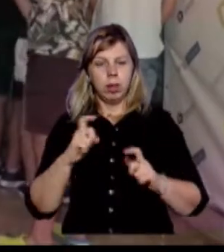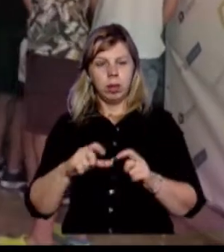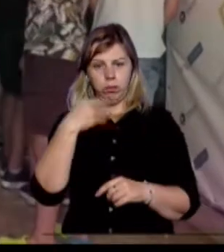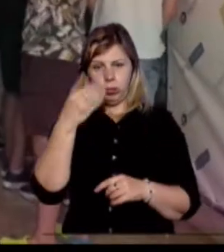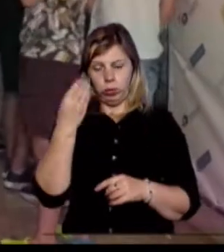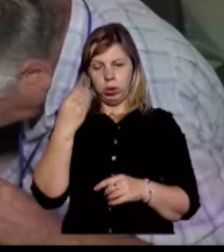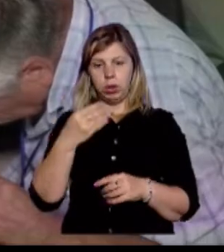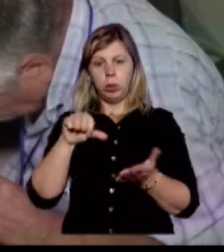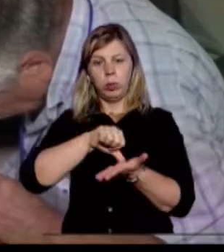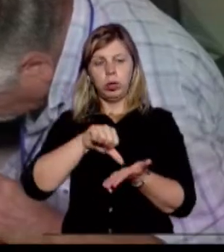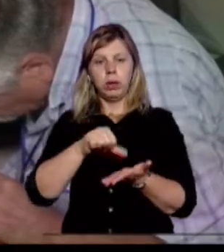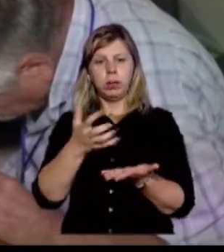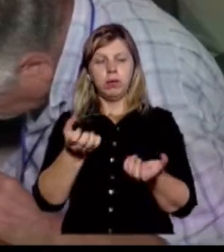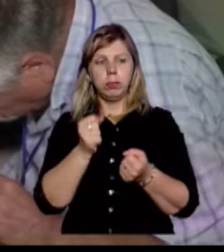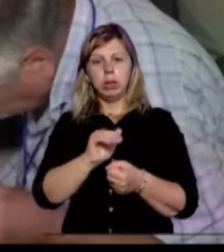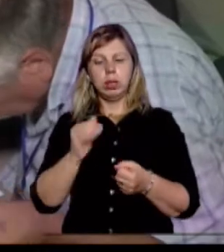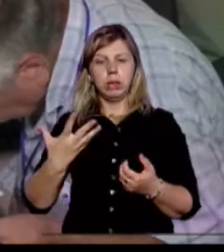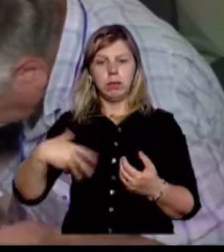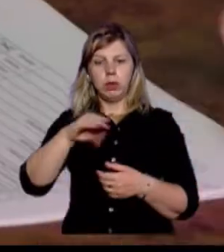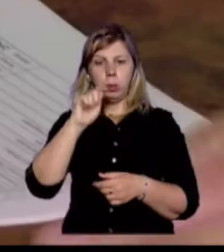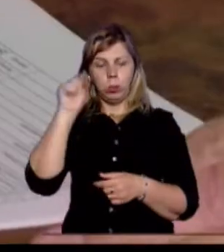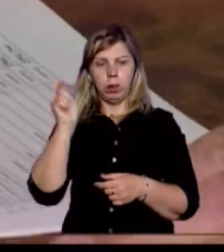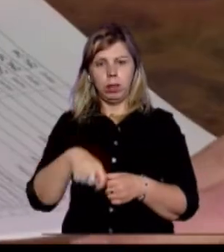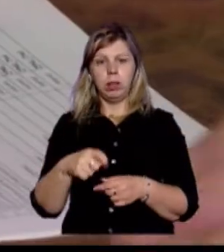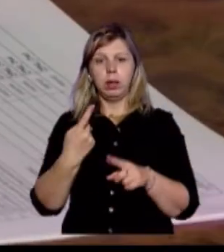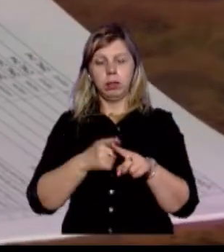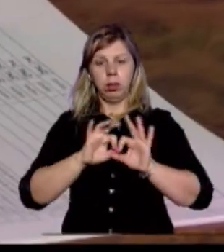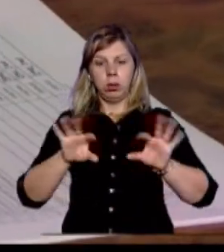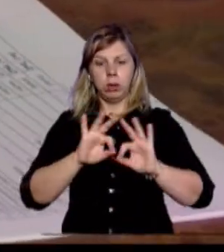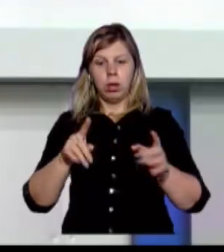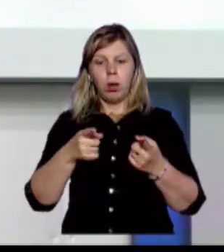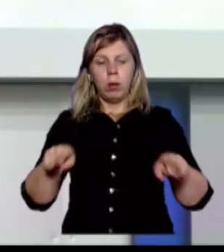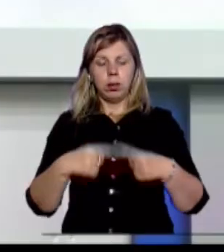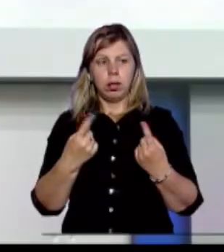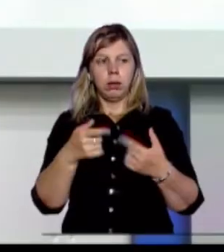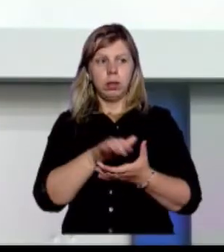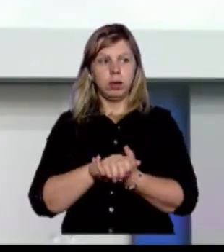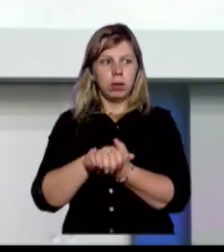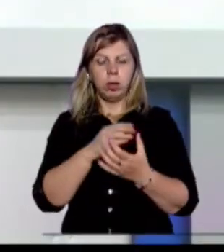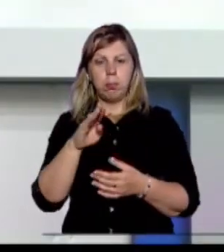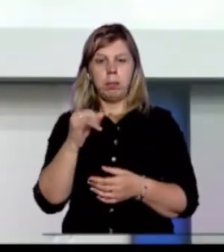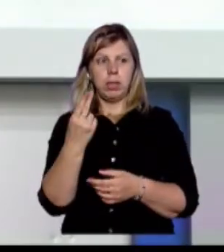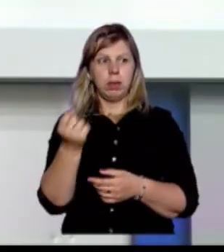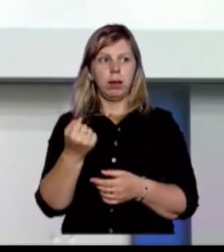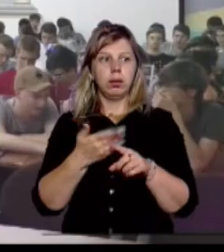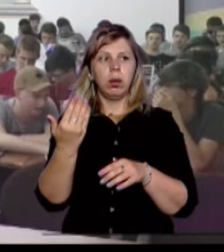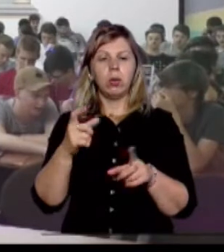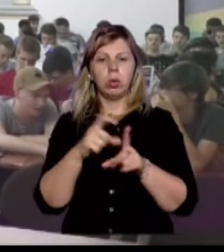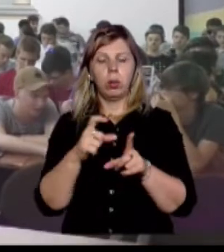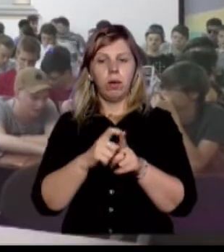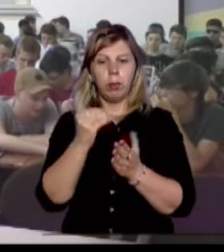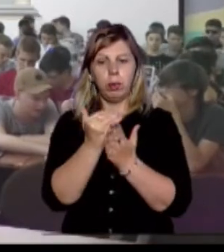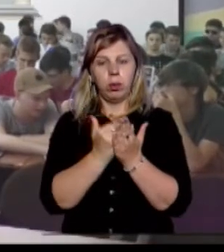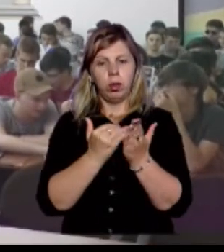в Ужгороді. Участь у ній візьмуть діти з усієї України. Про це розказав організатор заходу Олександр Міца. За його словами,